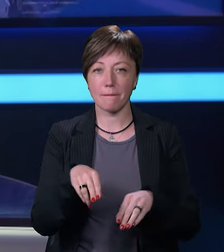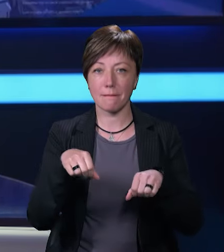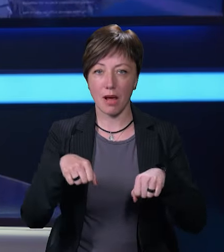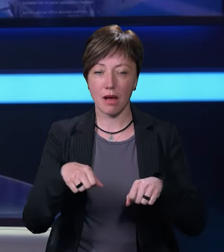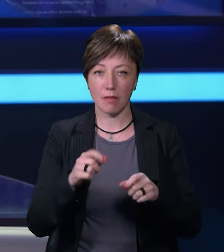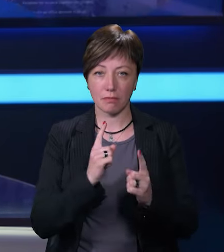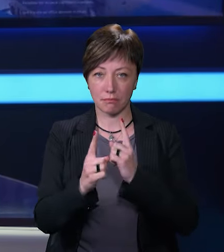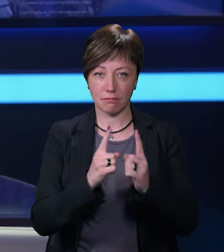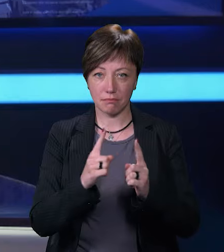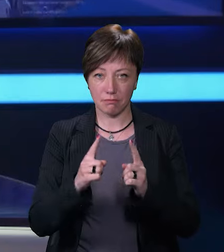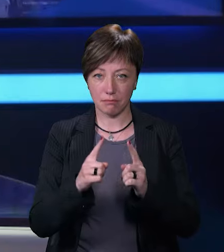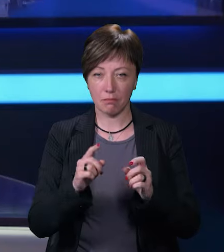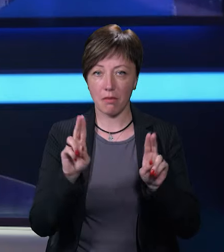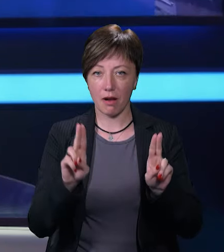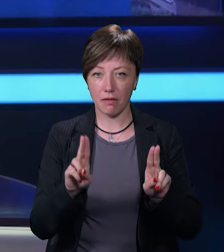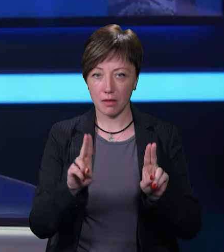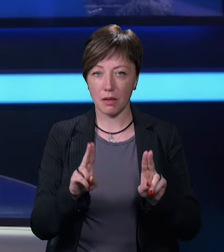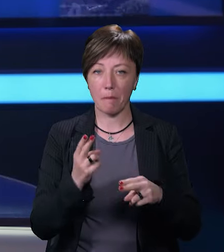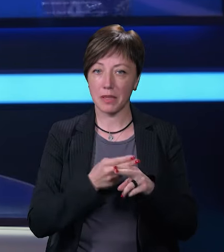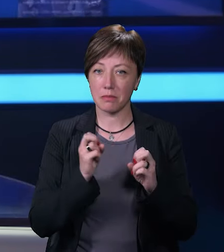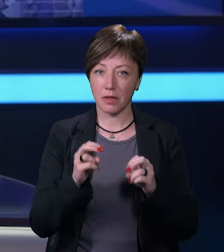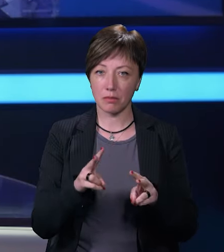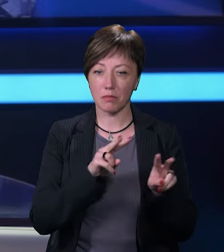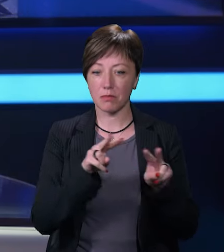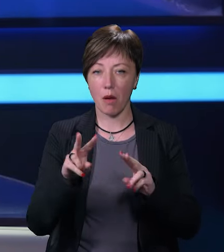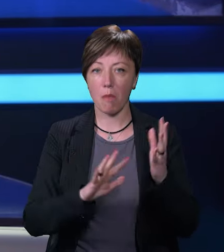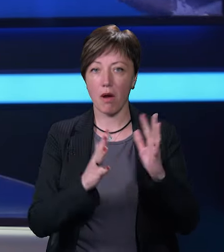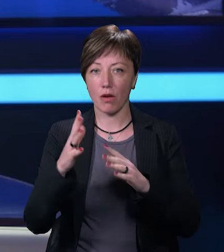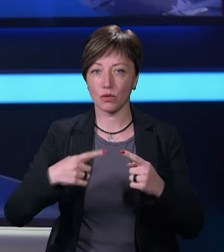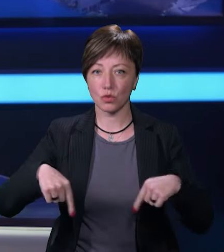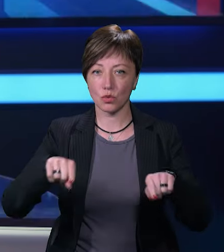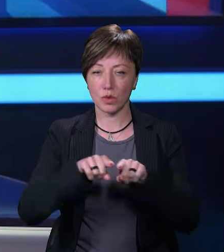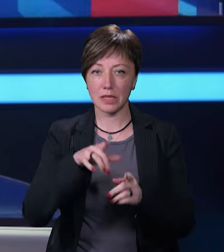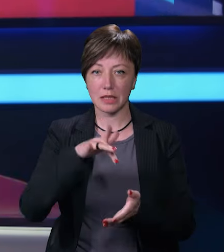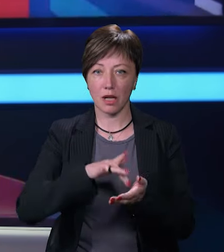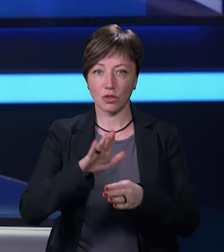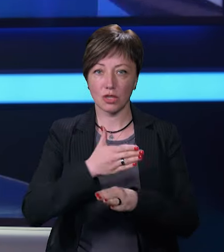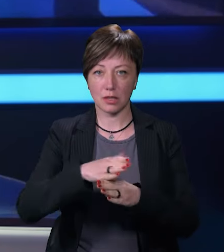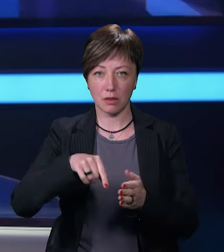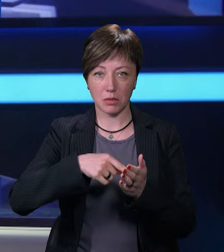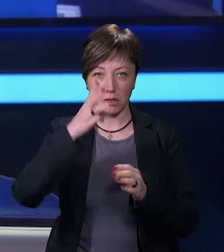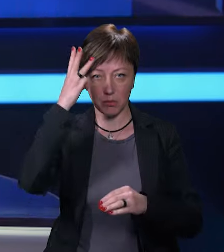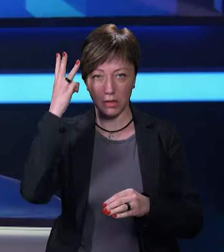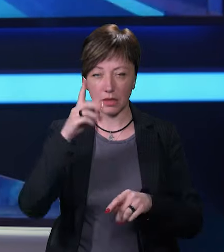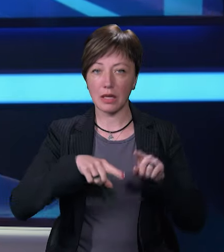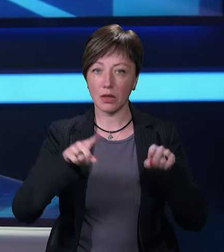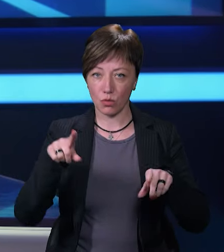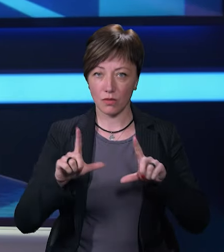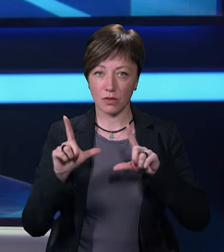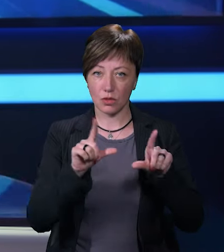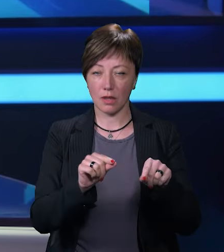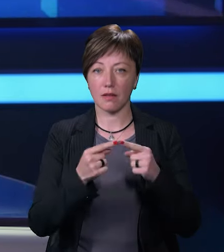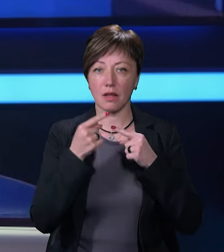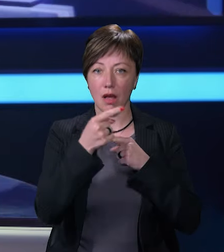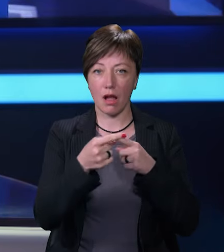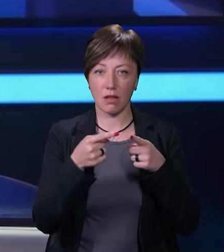громадською безпекою. Патрулюватимуть переважно паркові зони та центральну частину Хмельницького. Інколи виїжджатимуть